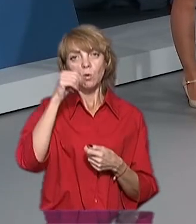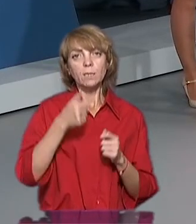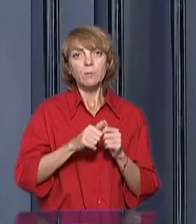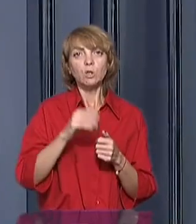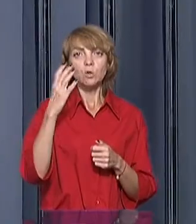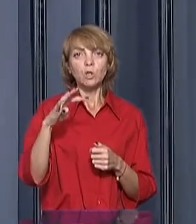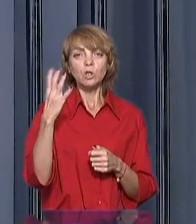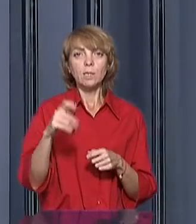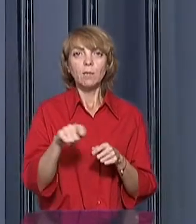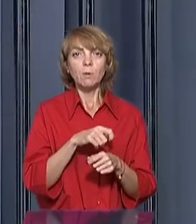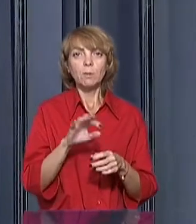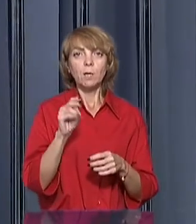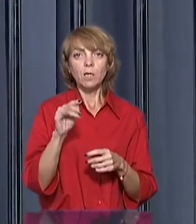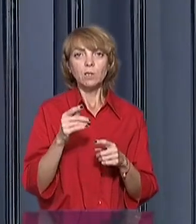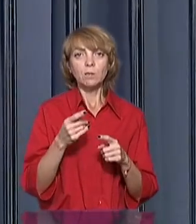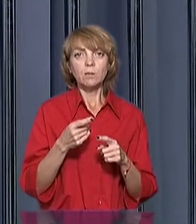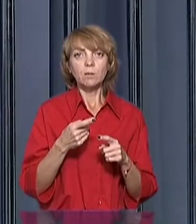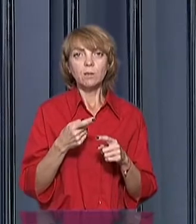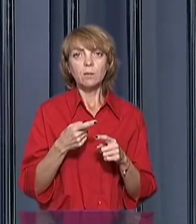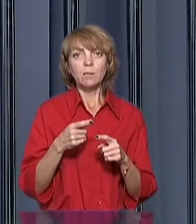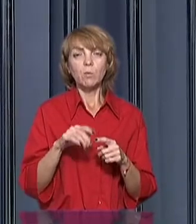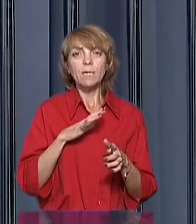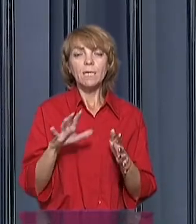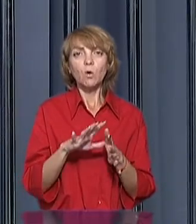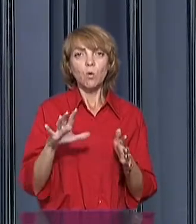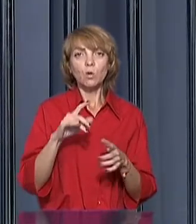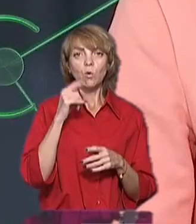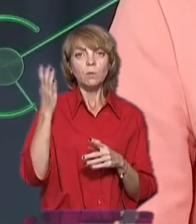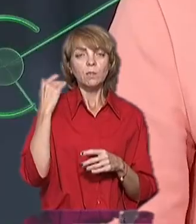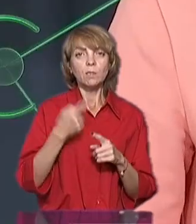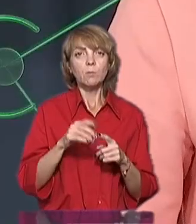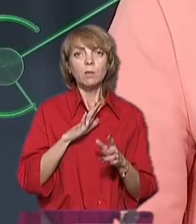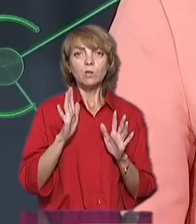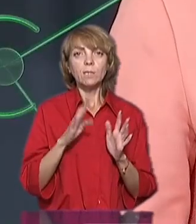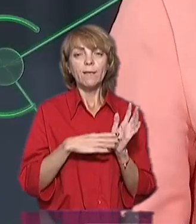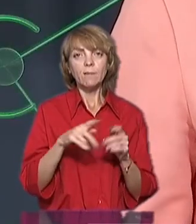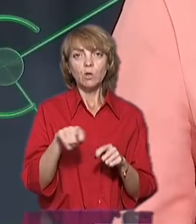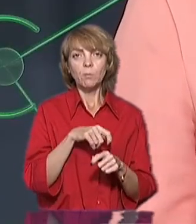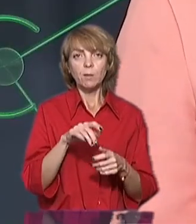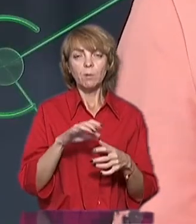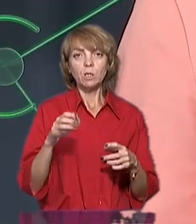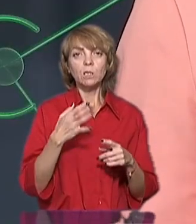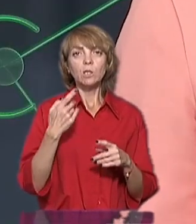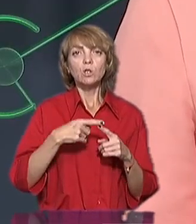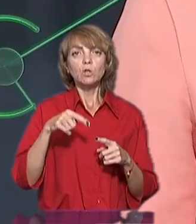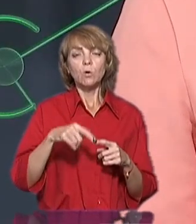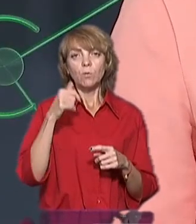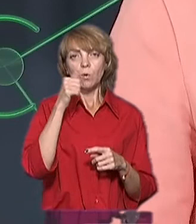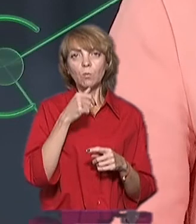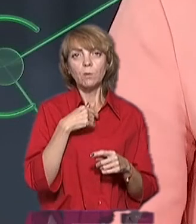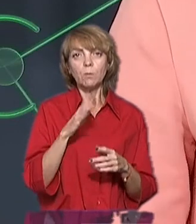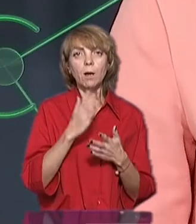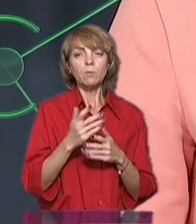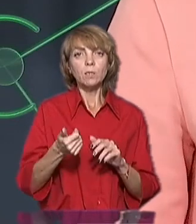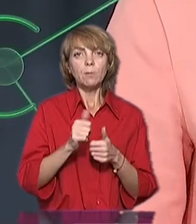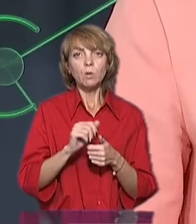кілометри мереж. Це був рекорд. Роком раніше це було всього 9 кілометрів мереж. Скільки цього року ми маємо замін